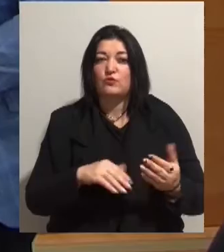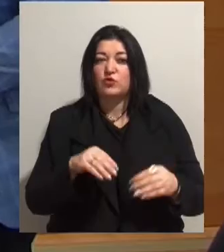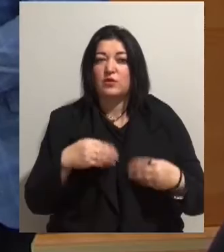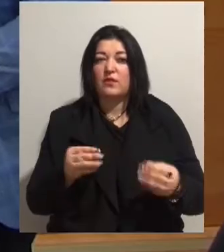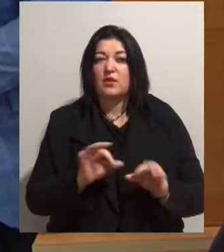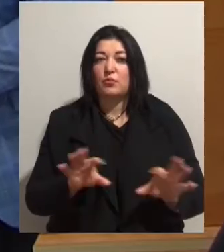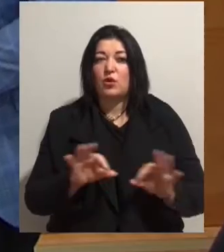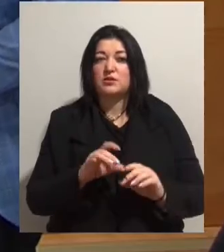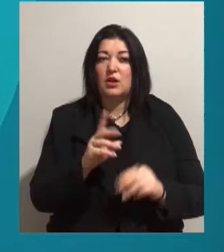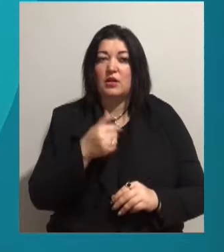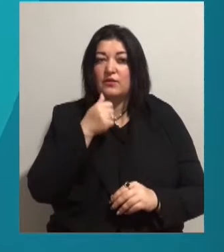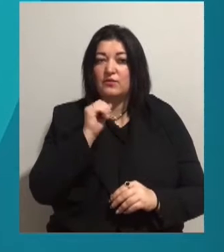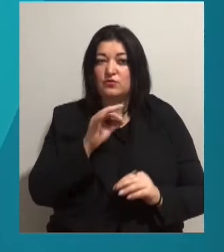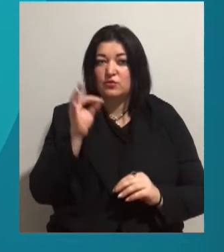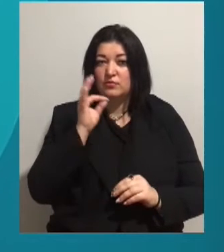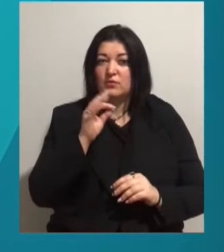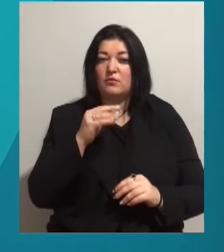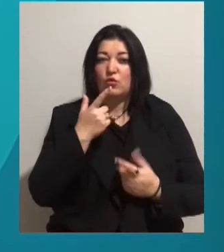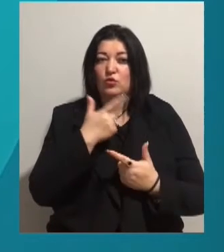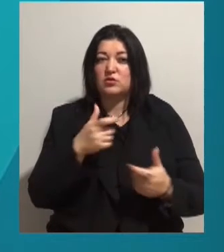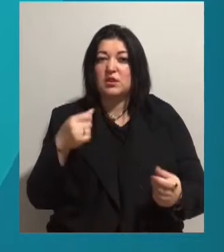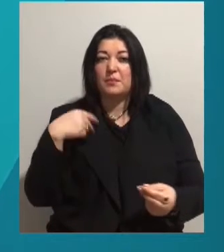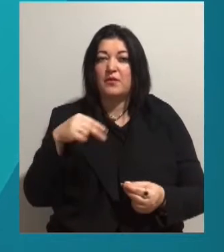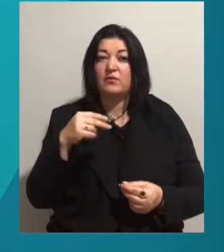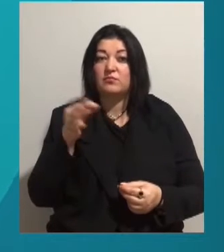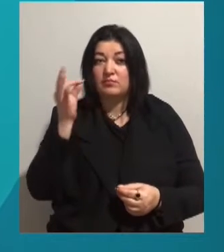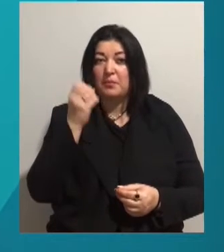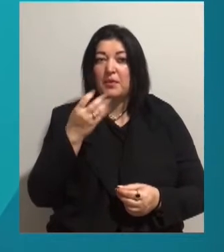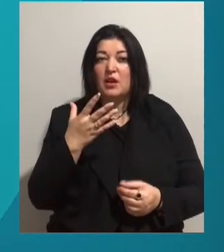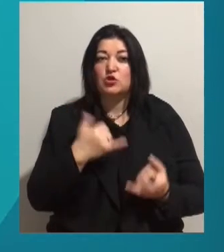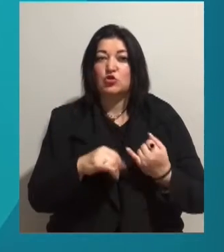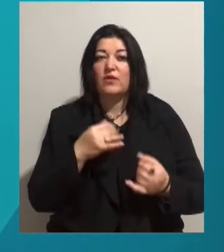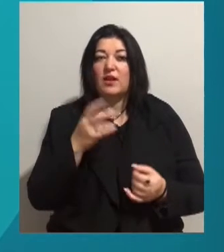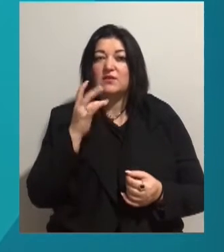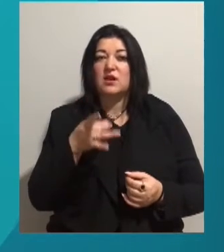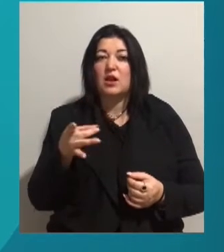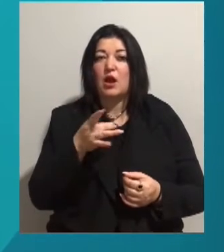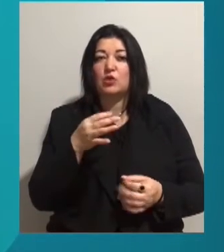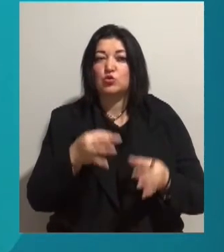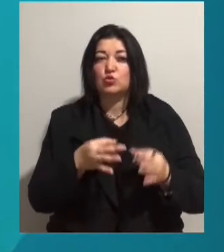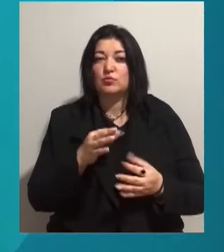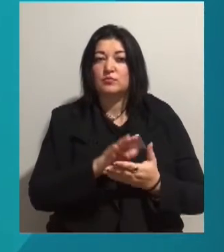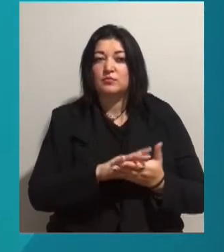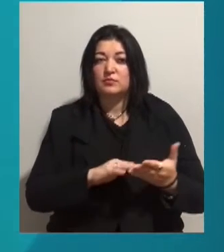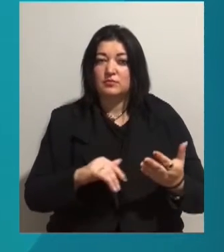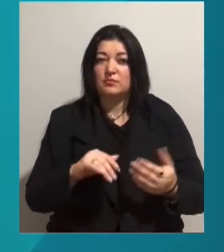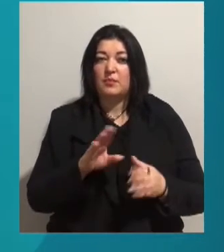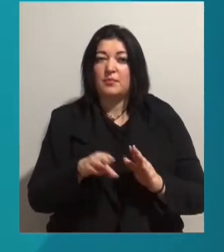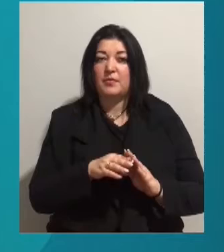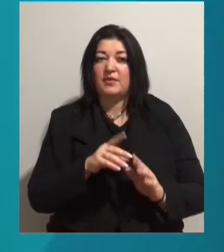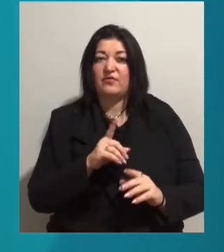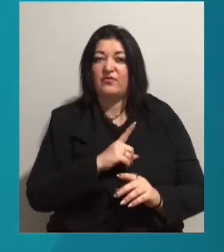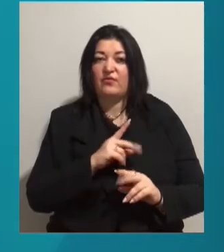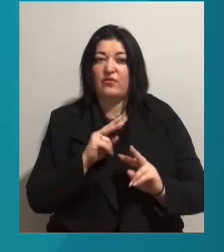листопада. Нагадаємо, 15 жовтня Київський райсуд продовжив термін тримання Чорного під вартою на 60